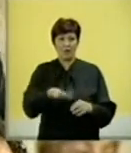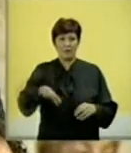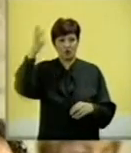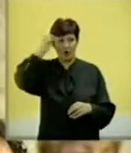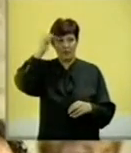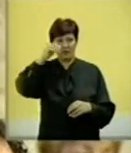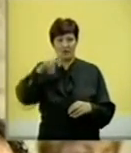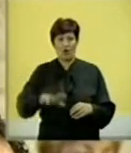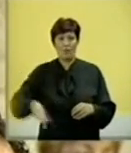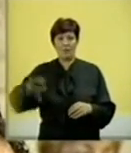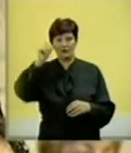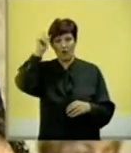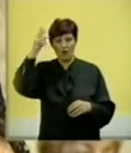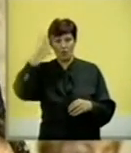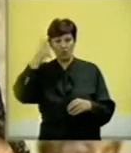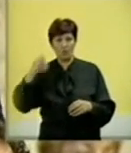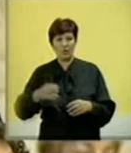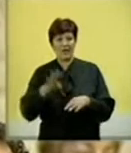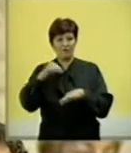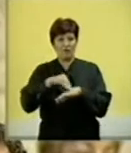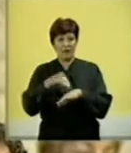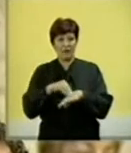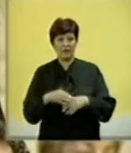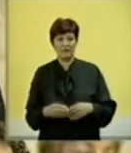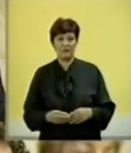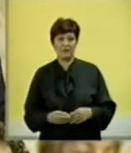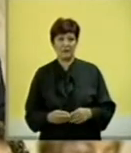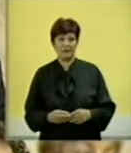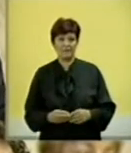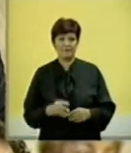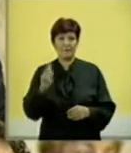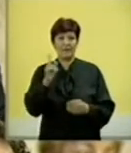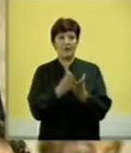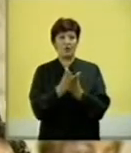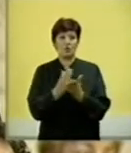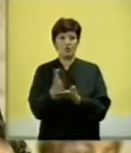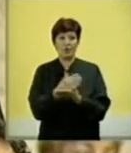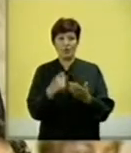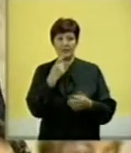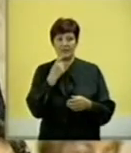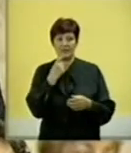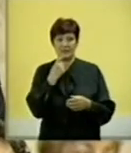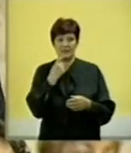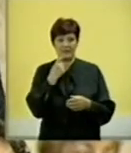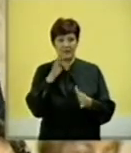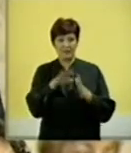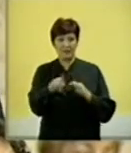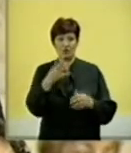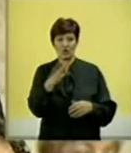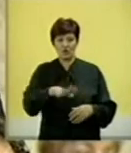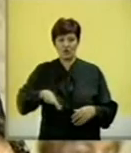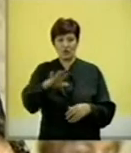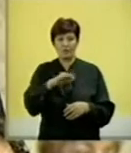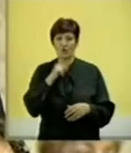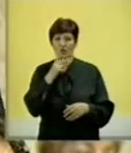obrazovanja, da li je to oblast kulture, oblast informisanja ili službene upotrebe jezika manjina, znači u te četiri